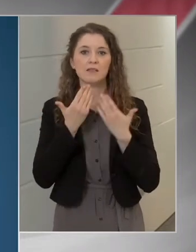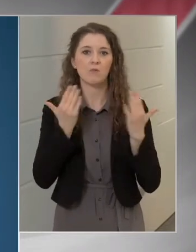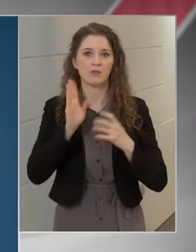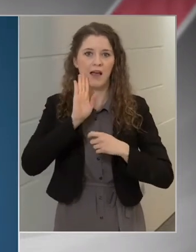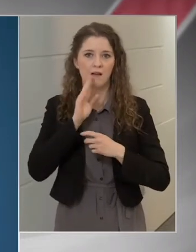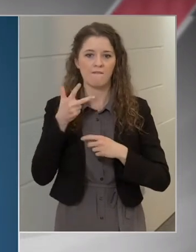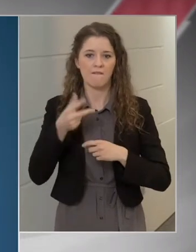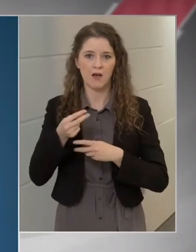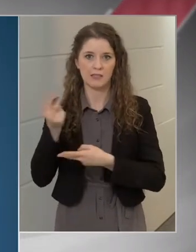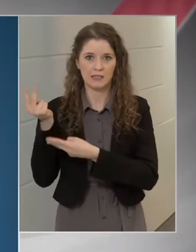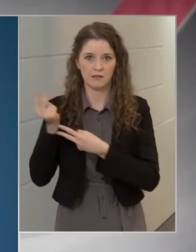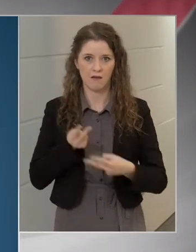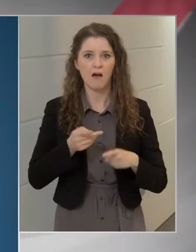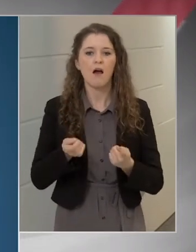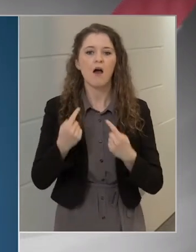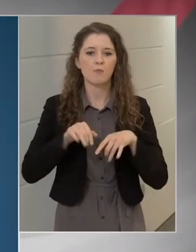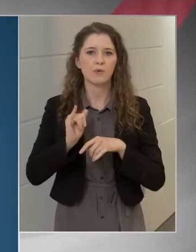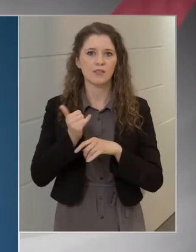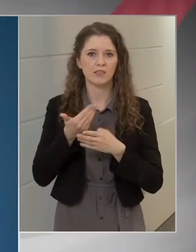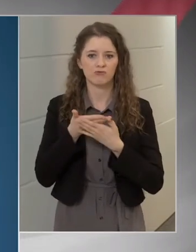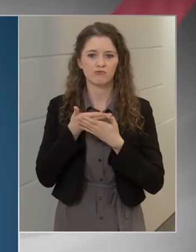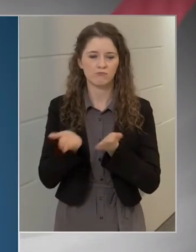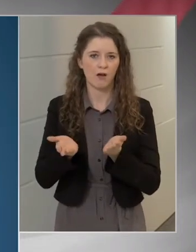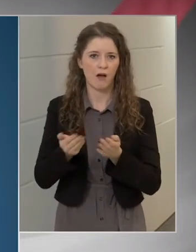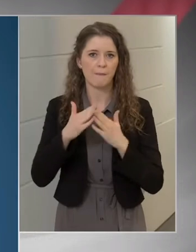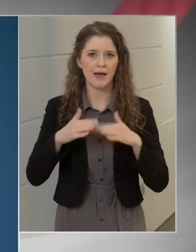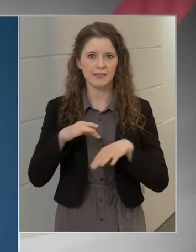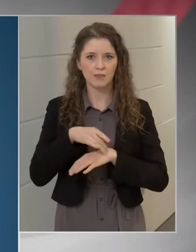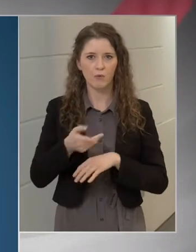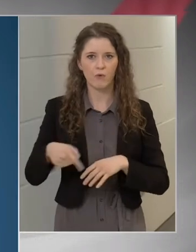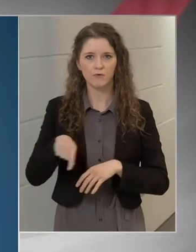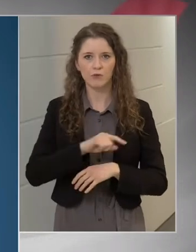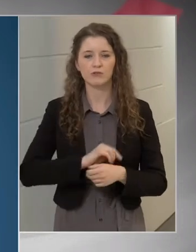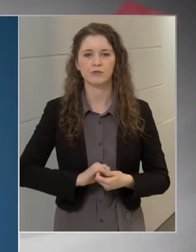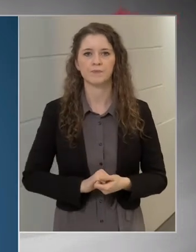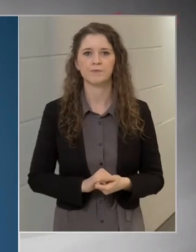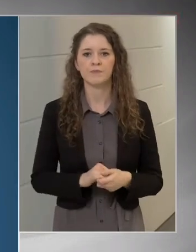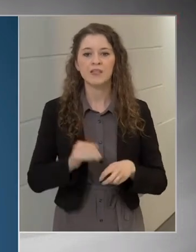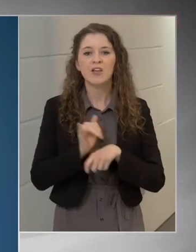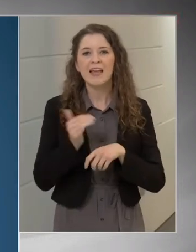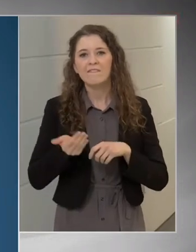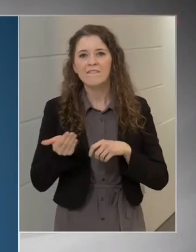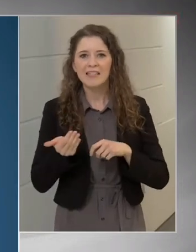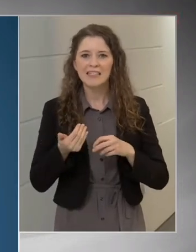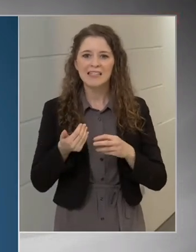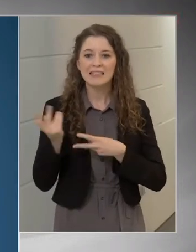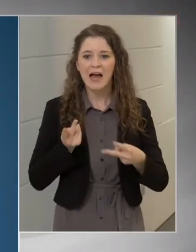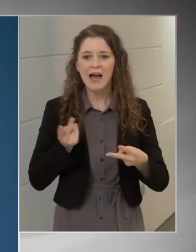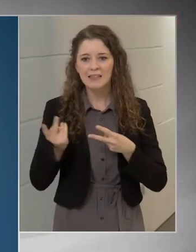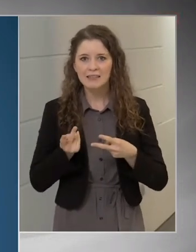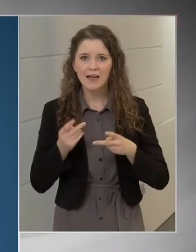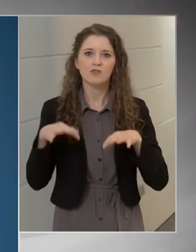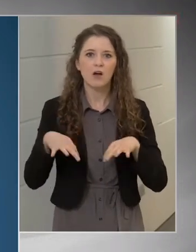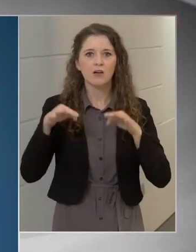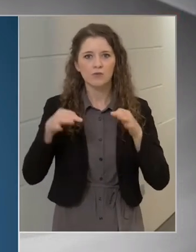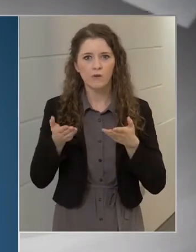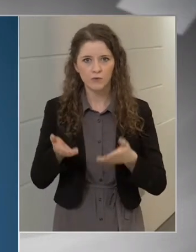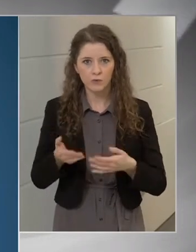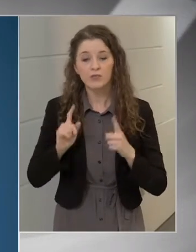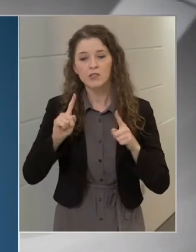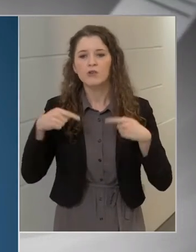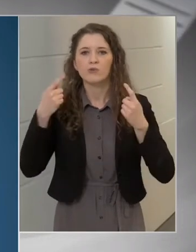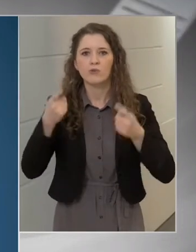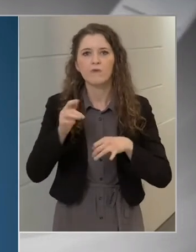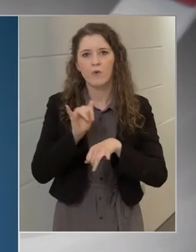abból is fognak kapni a házi orvosok. A hétvégi szállítás függvényében ezeket a jövő